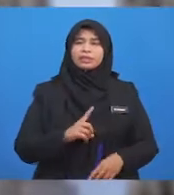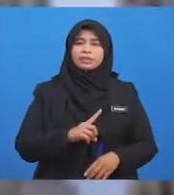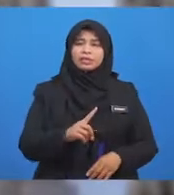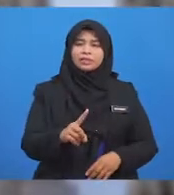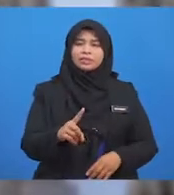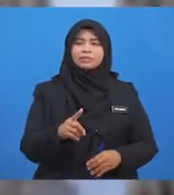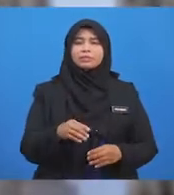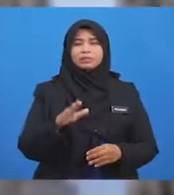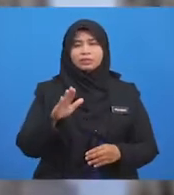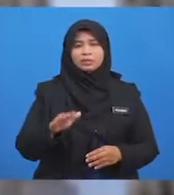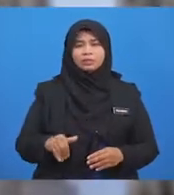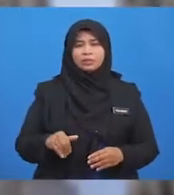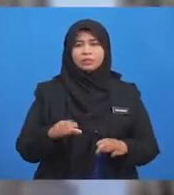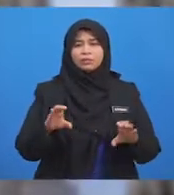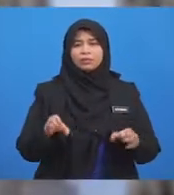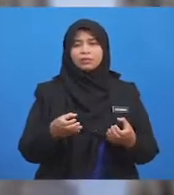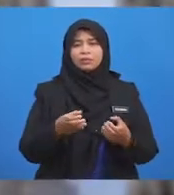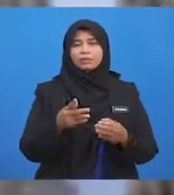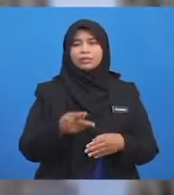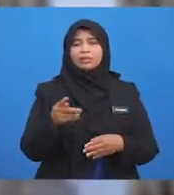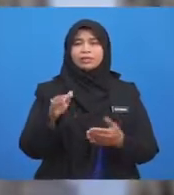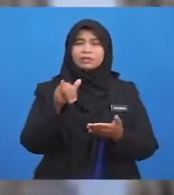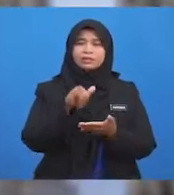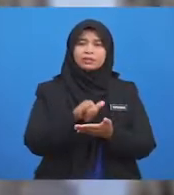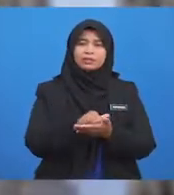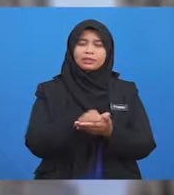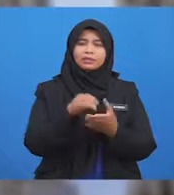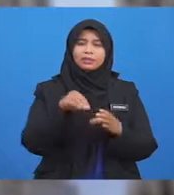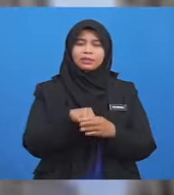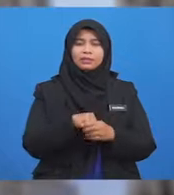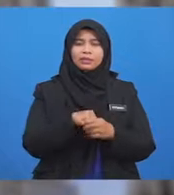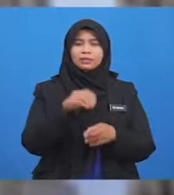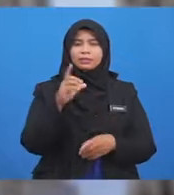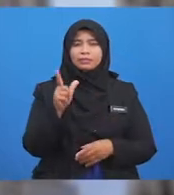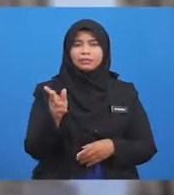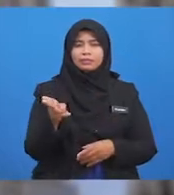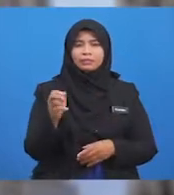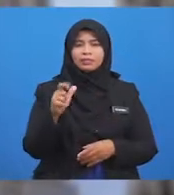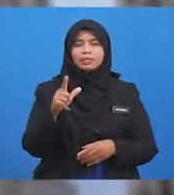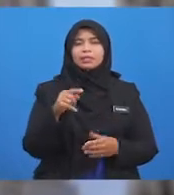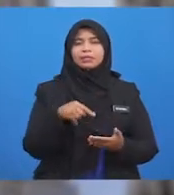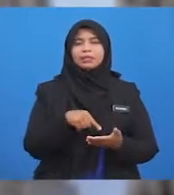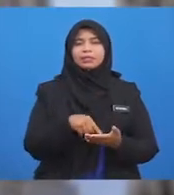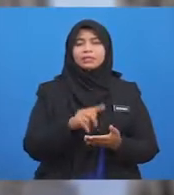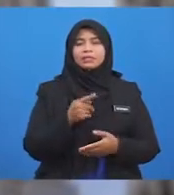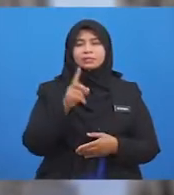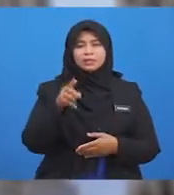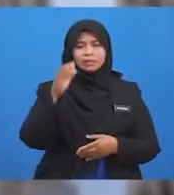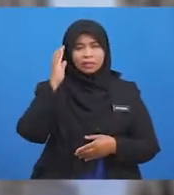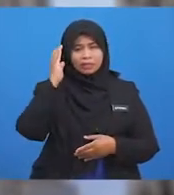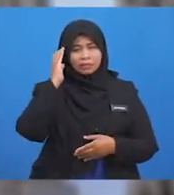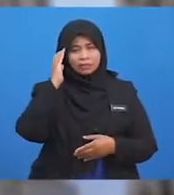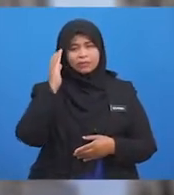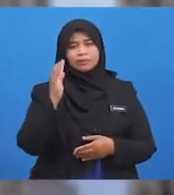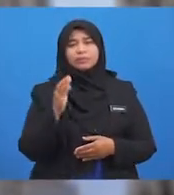Sebelum melakukan perkara tersebut Dalam hal ini, kita mestilah mengetahui Muamalat